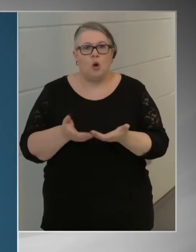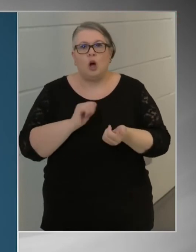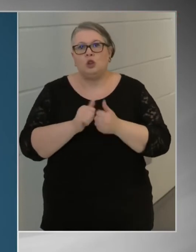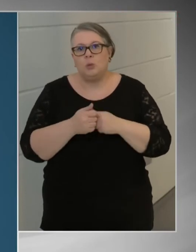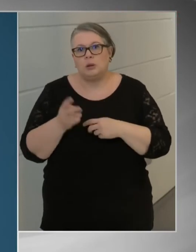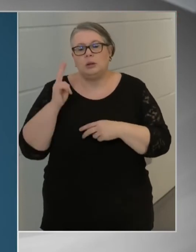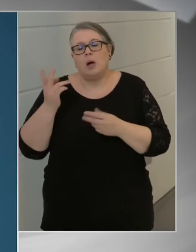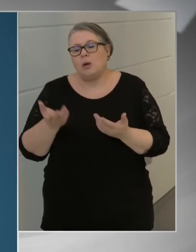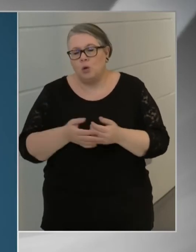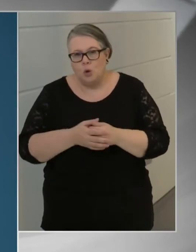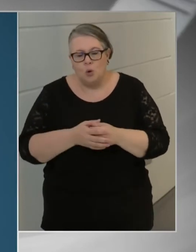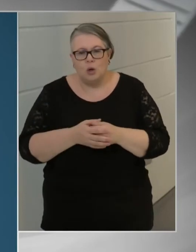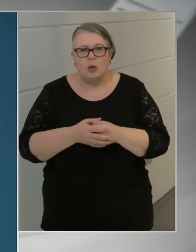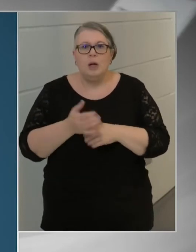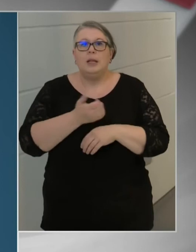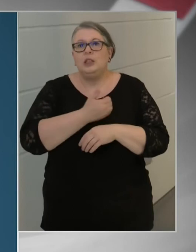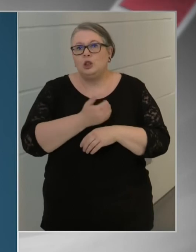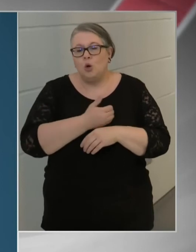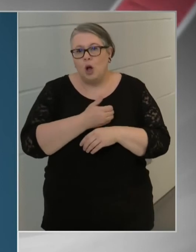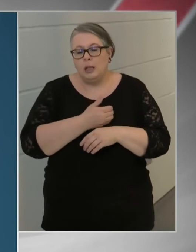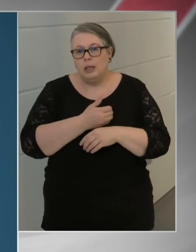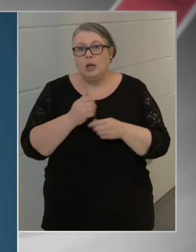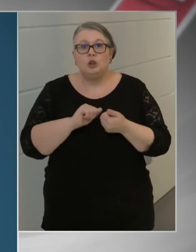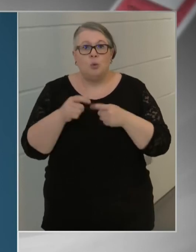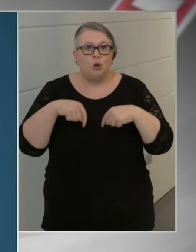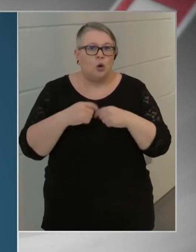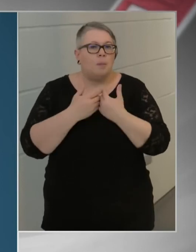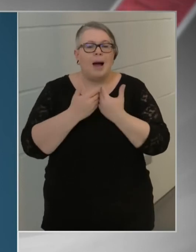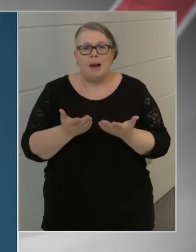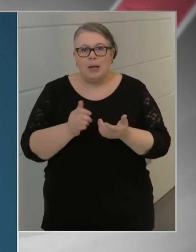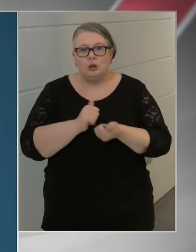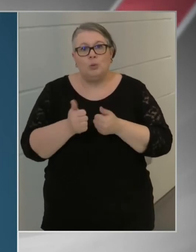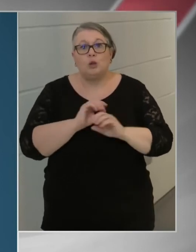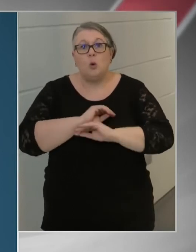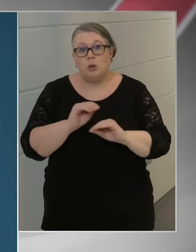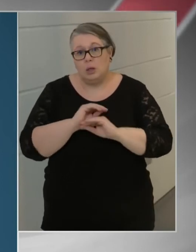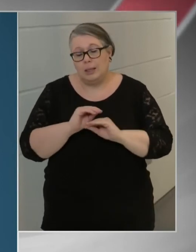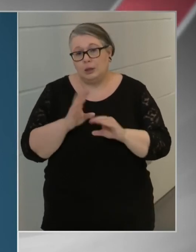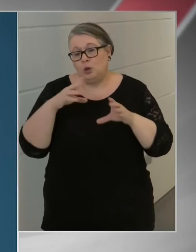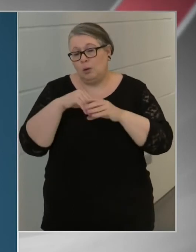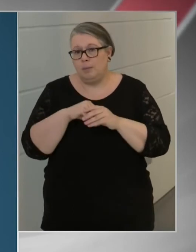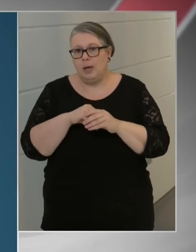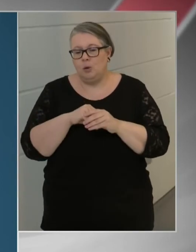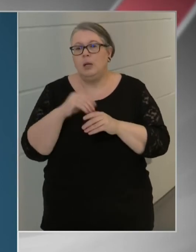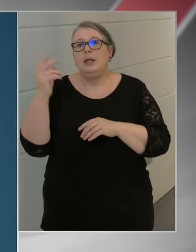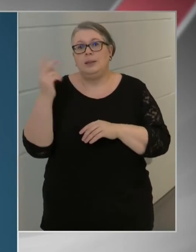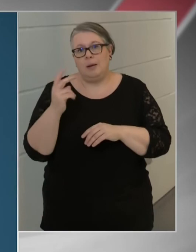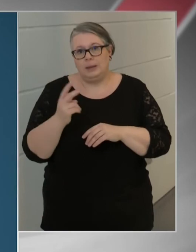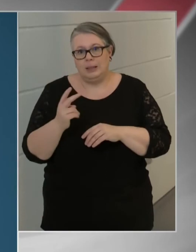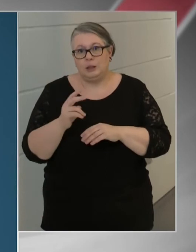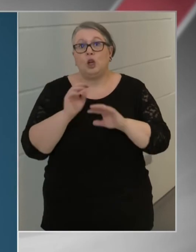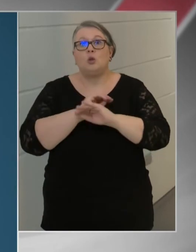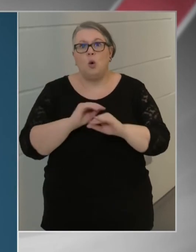sportszakkör, iskolai sportkör vagy bármilyen sportoktatás keretében, természetesen az